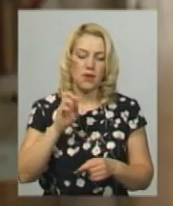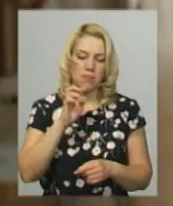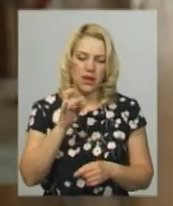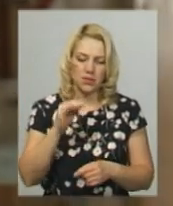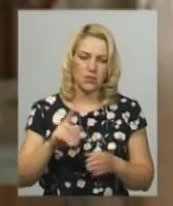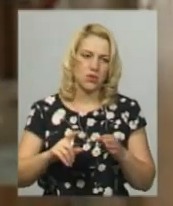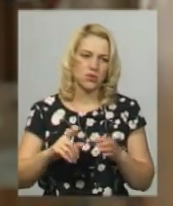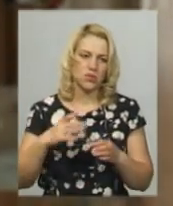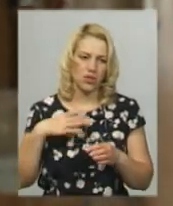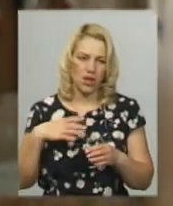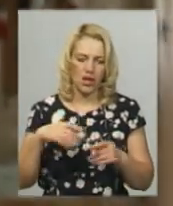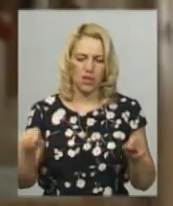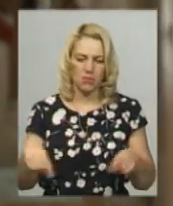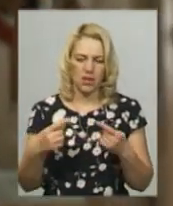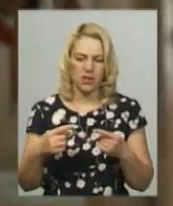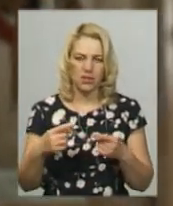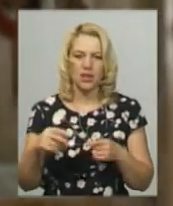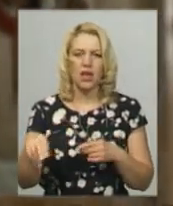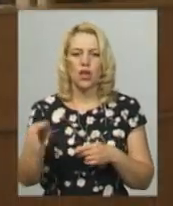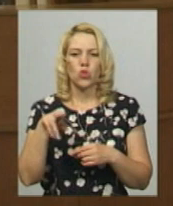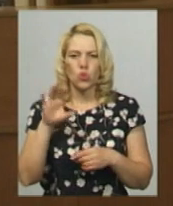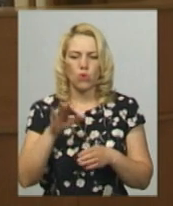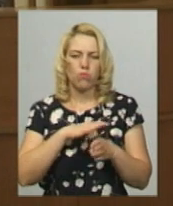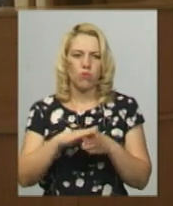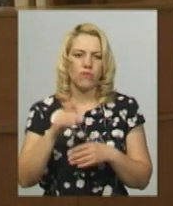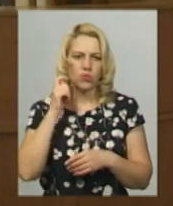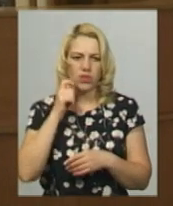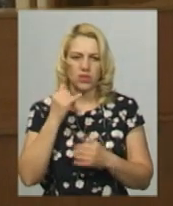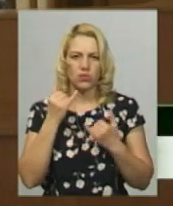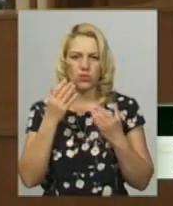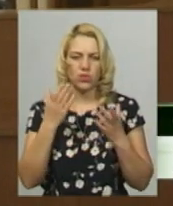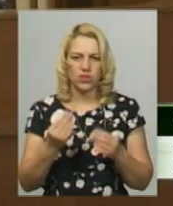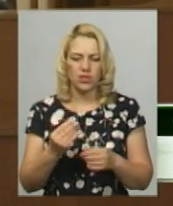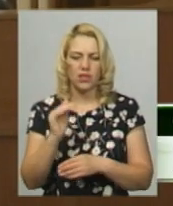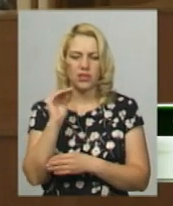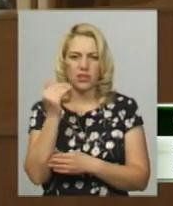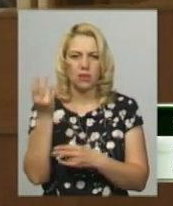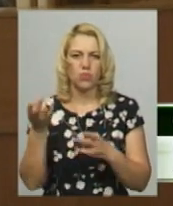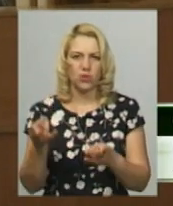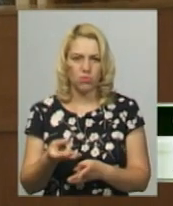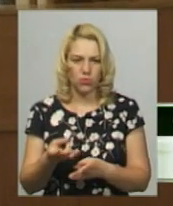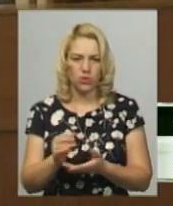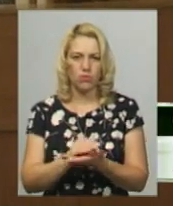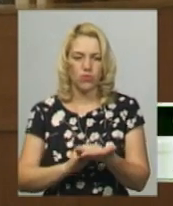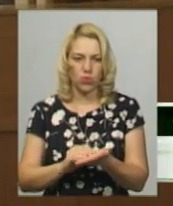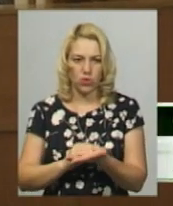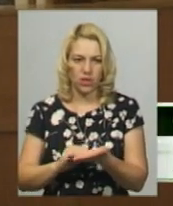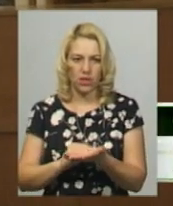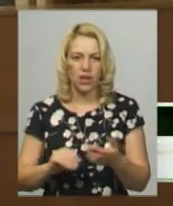чекає реабілітація до повноліття, каже Олександр Генчук. На сьогоднішній день дитина потребує повторних